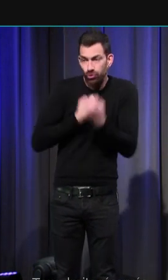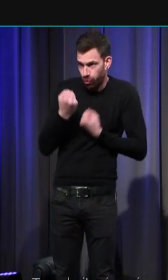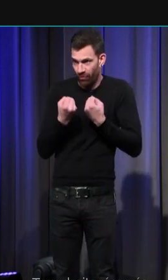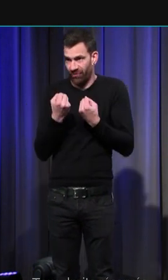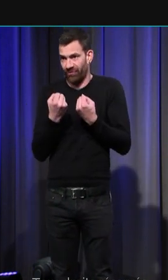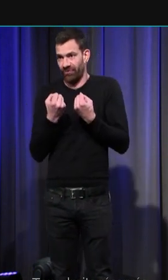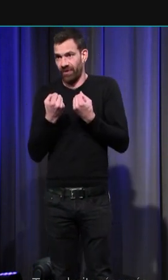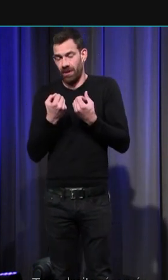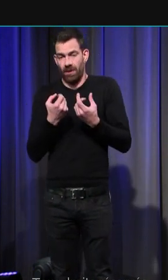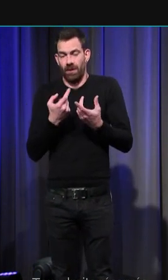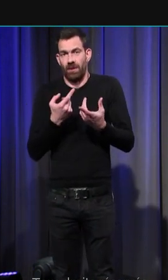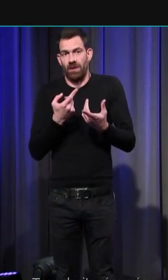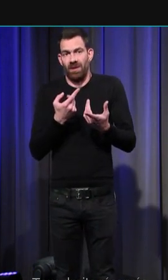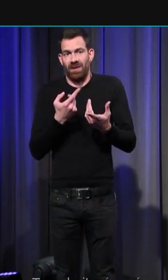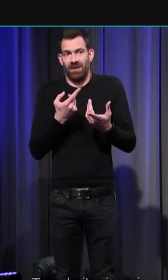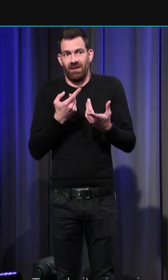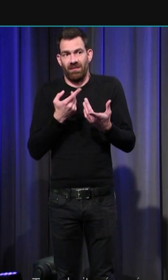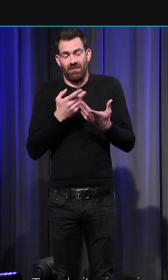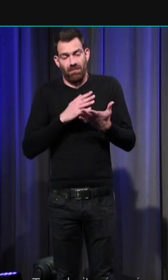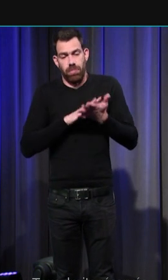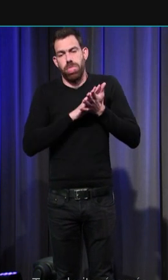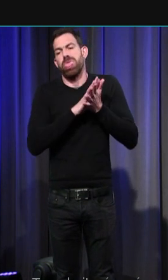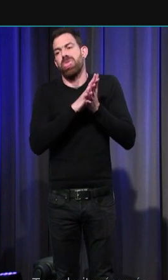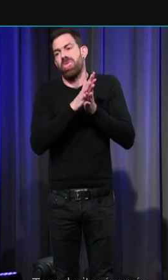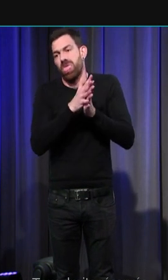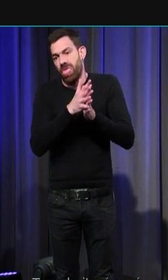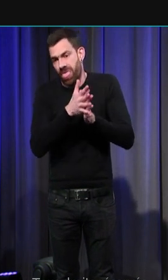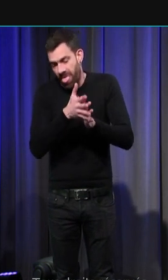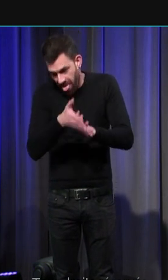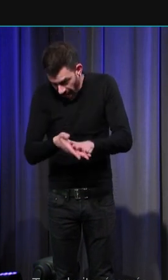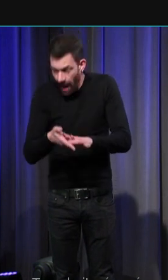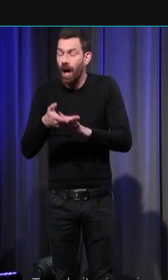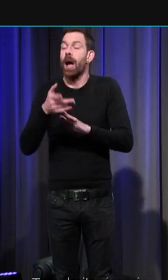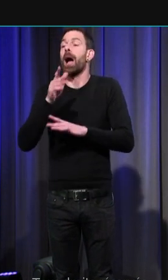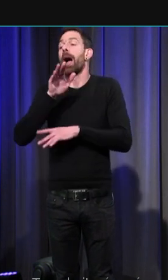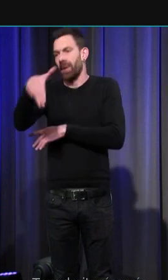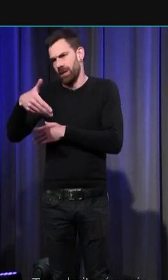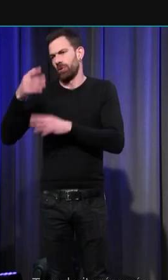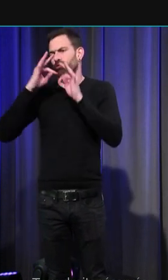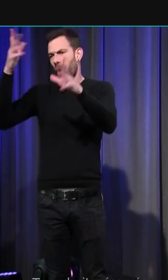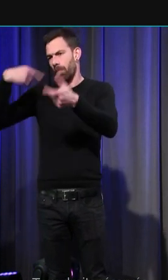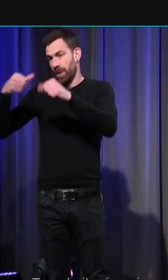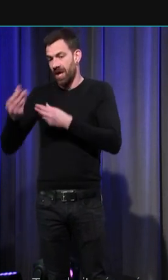-il, par s'épuiser avant qu'adviennent les joies et les grandeurs des temps modernes.